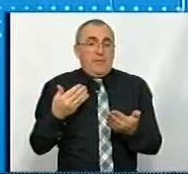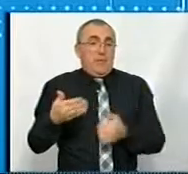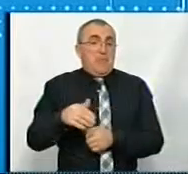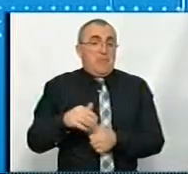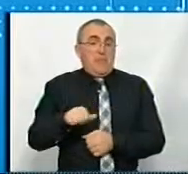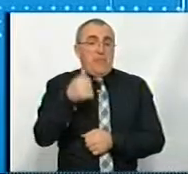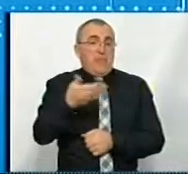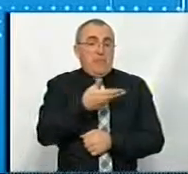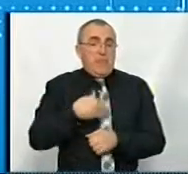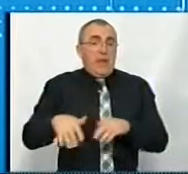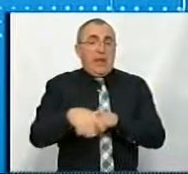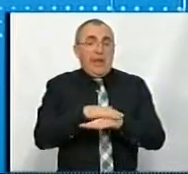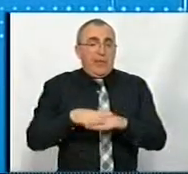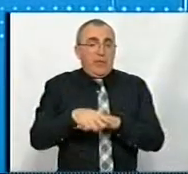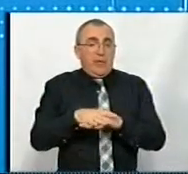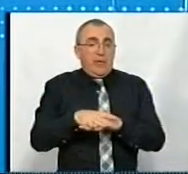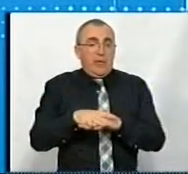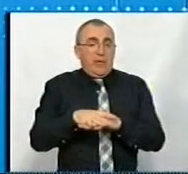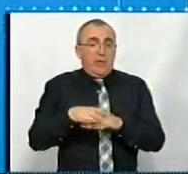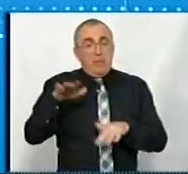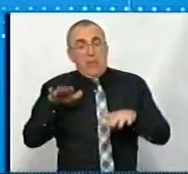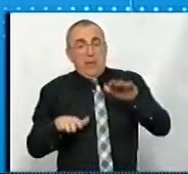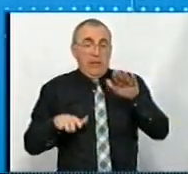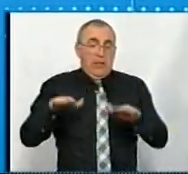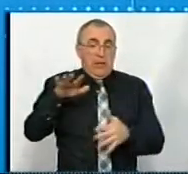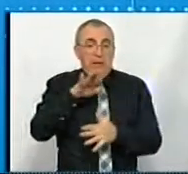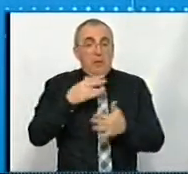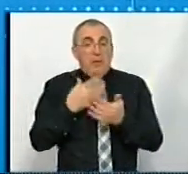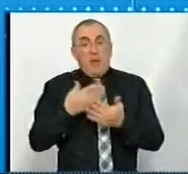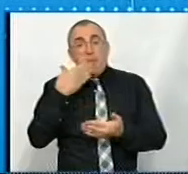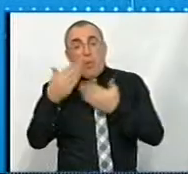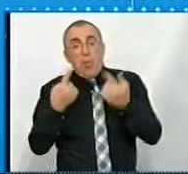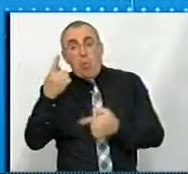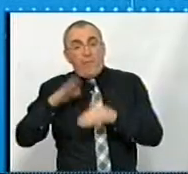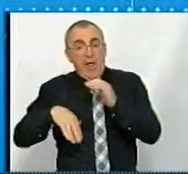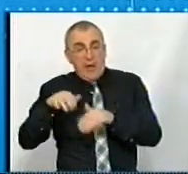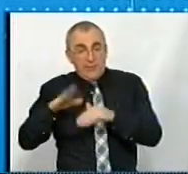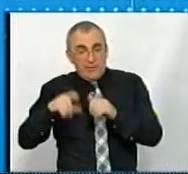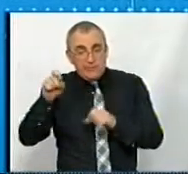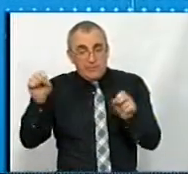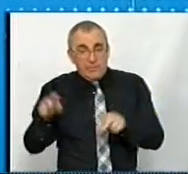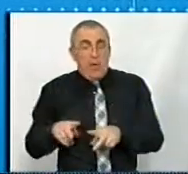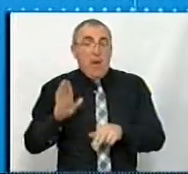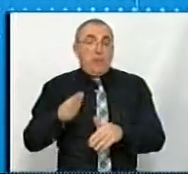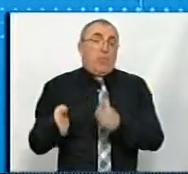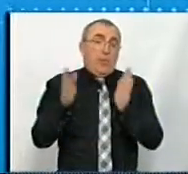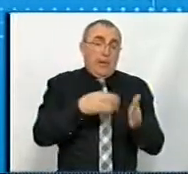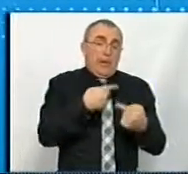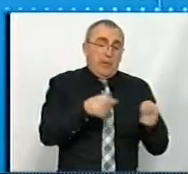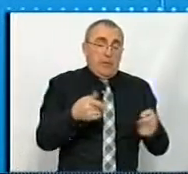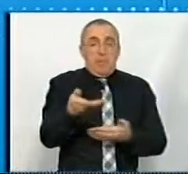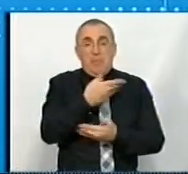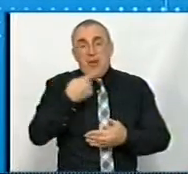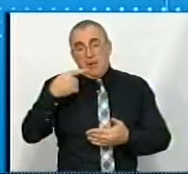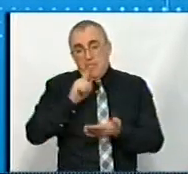ринок доволі мінливий, зараз є попит на одних фахівців, на однієї спеціальності, потім інших. Але ми